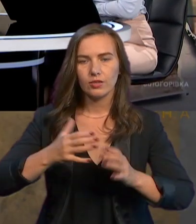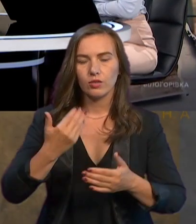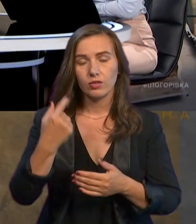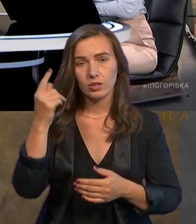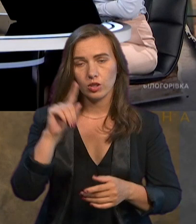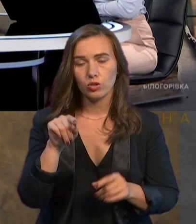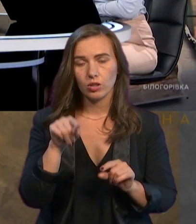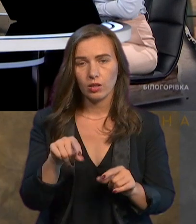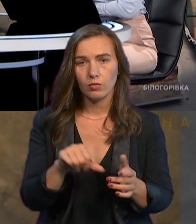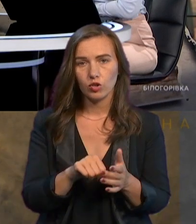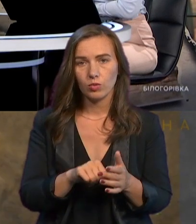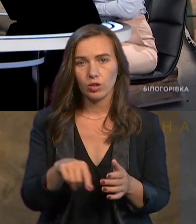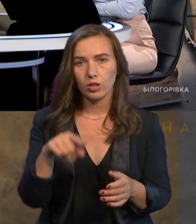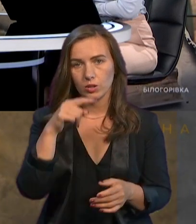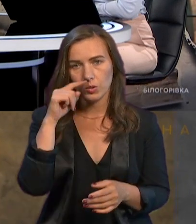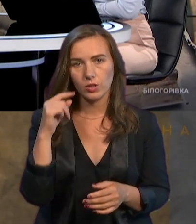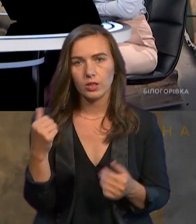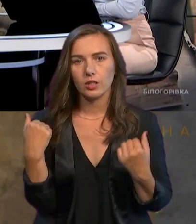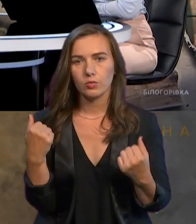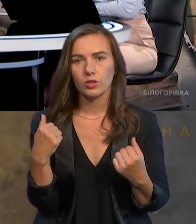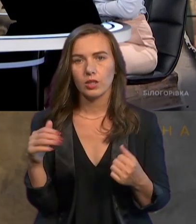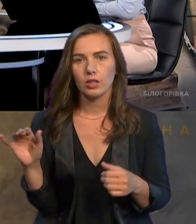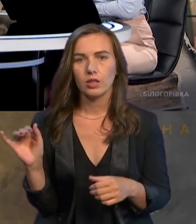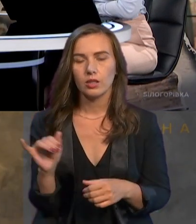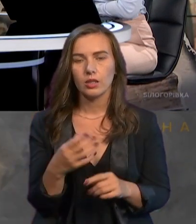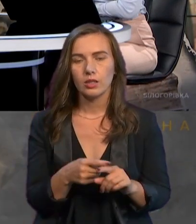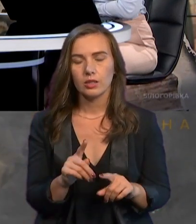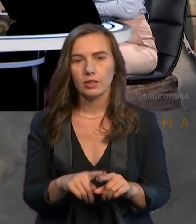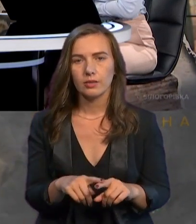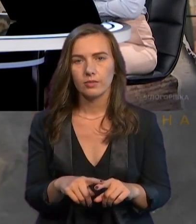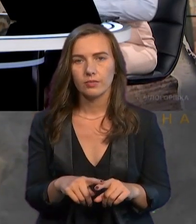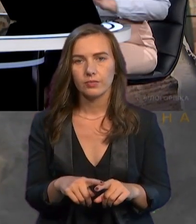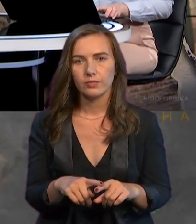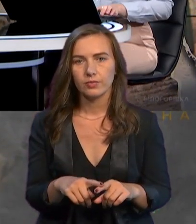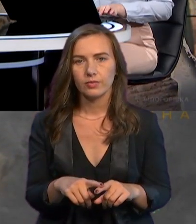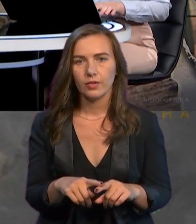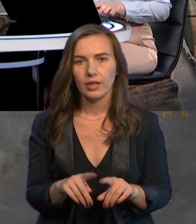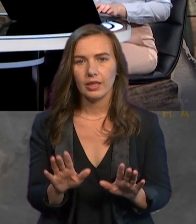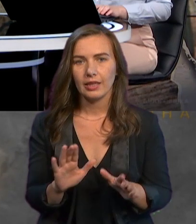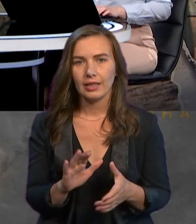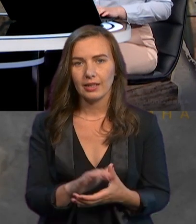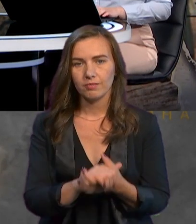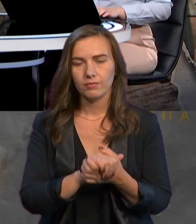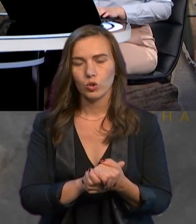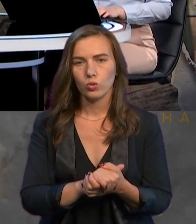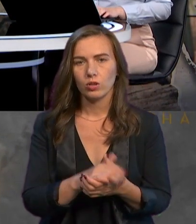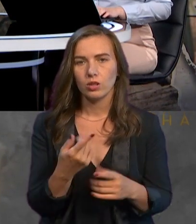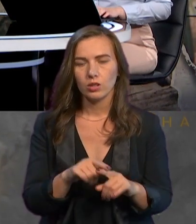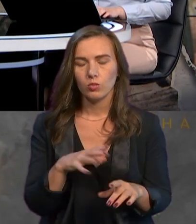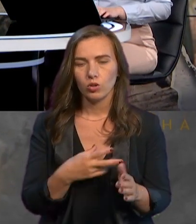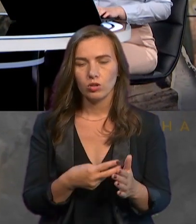знали, що там виступатимуть і російські спортсменки. Цей жест, не тиснути їм руку, це було